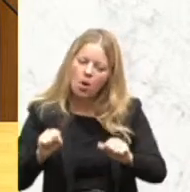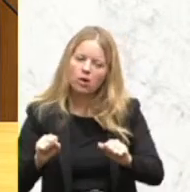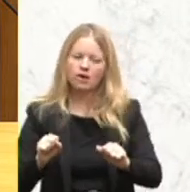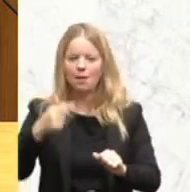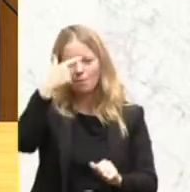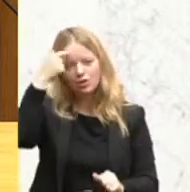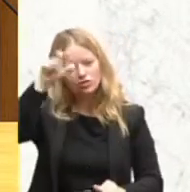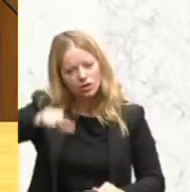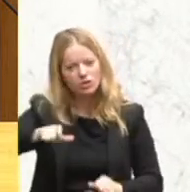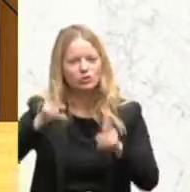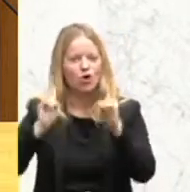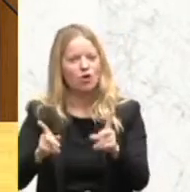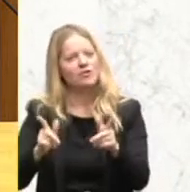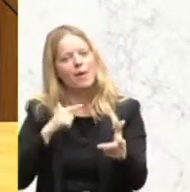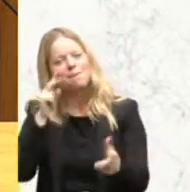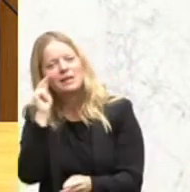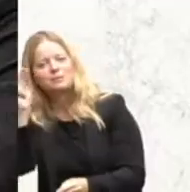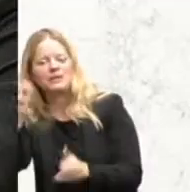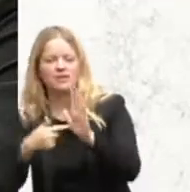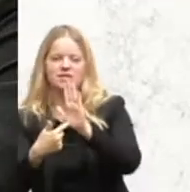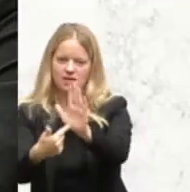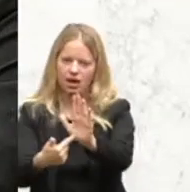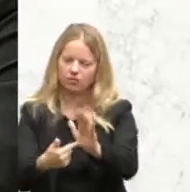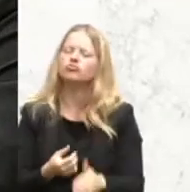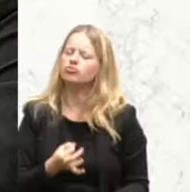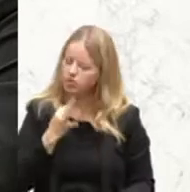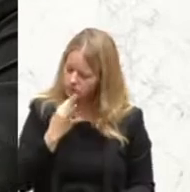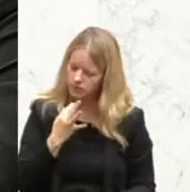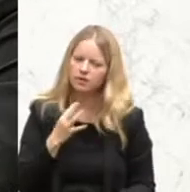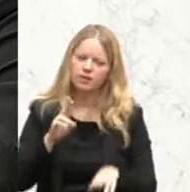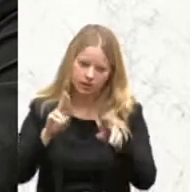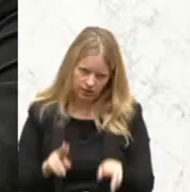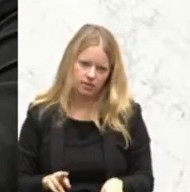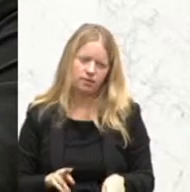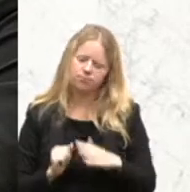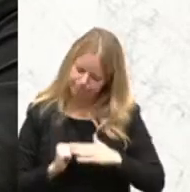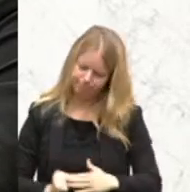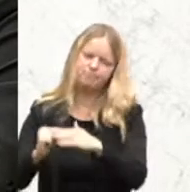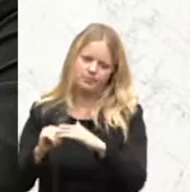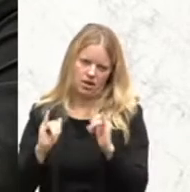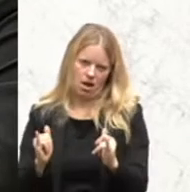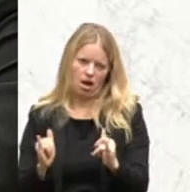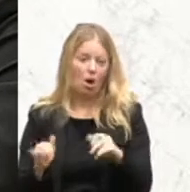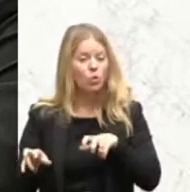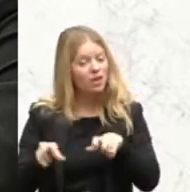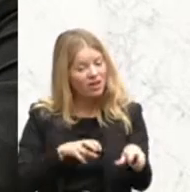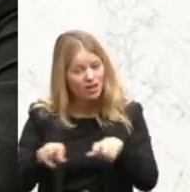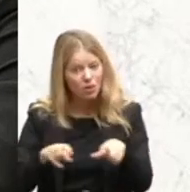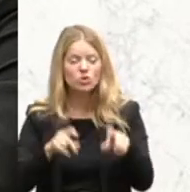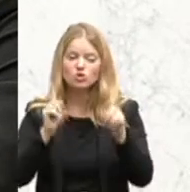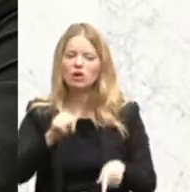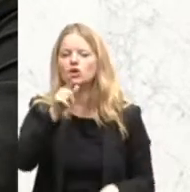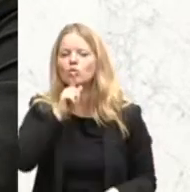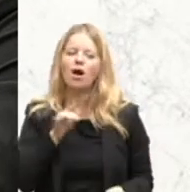unterstreiche ich sehr, das unterstütze ich sehr. Und es liegt nun an der Regierung, es nicht nur bei schönen Reden bewenden zu lassen,